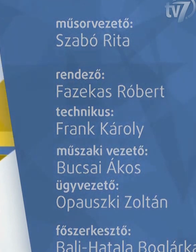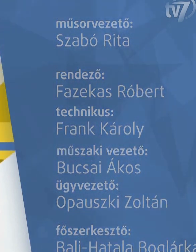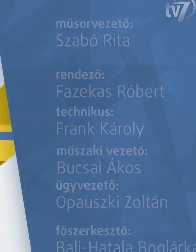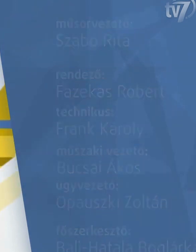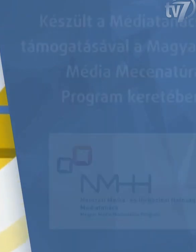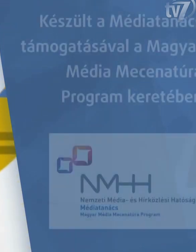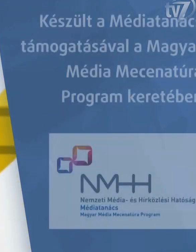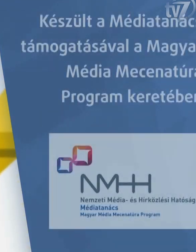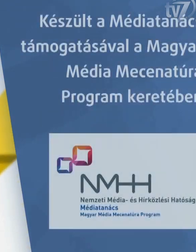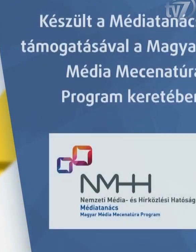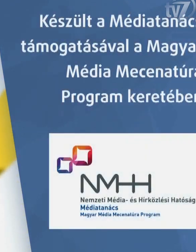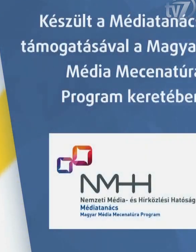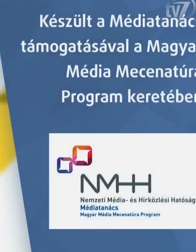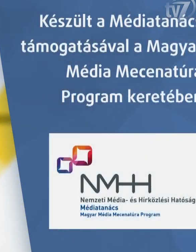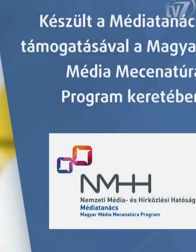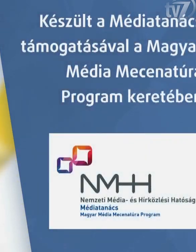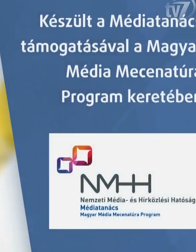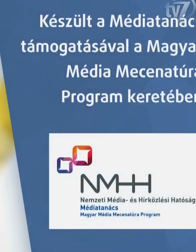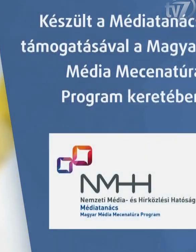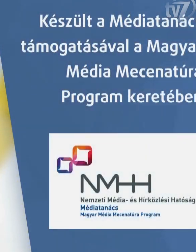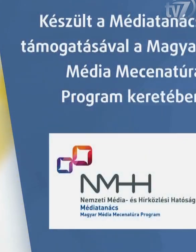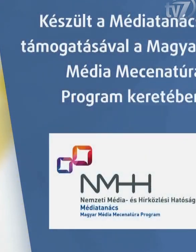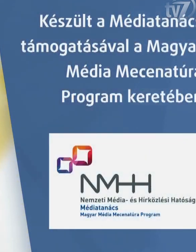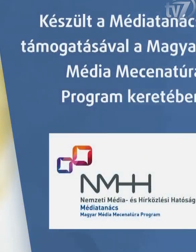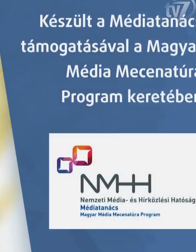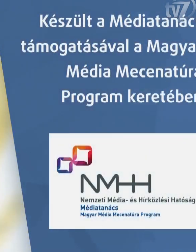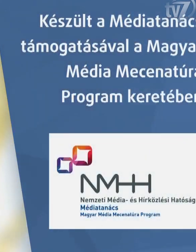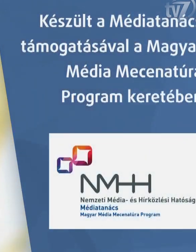figyelmüket!